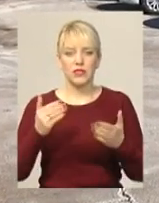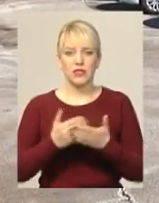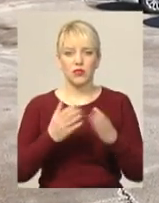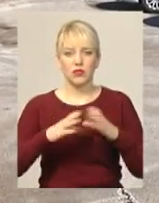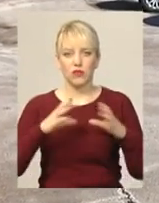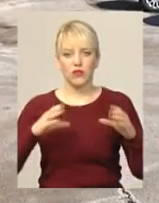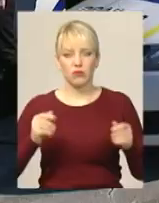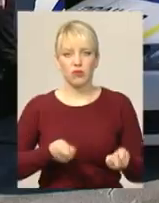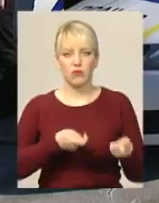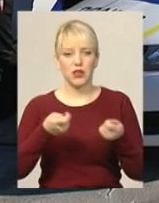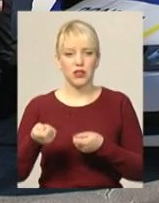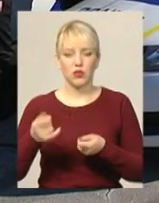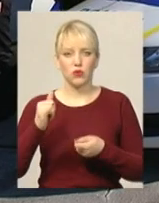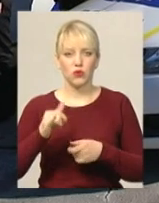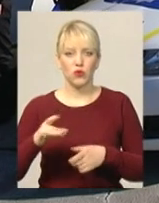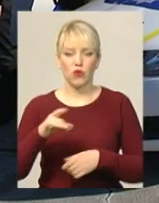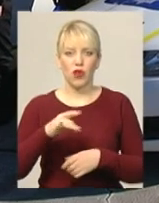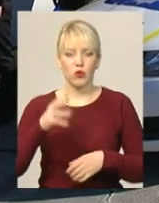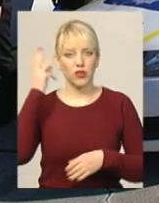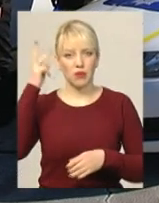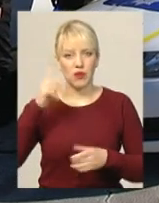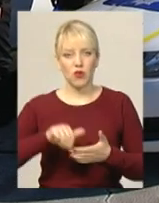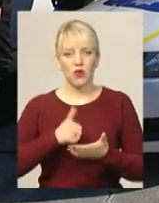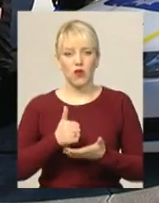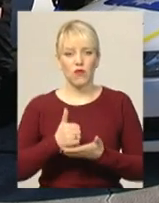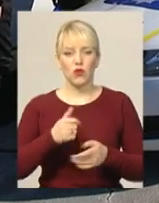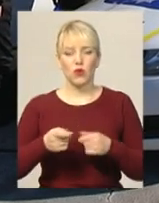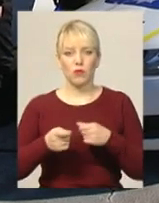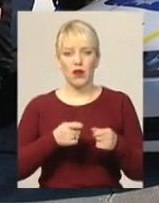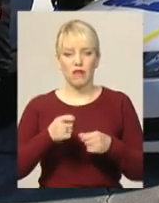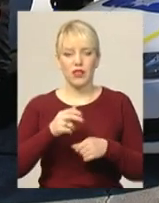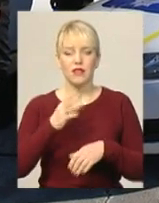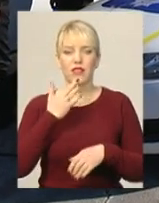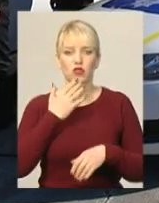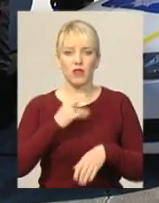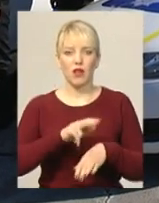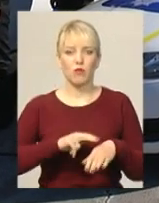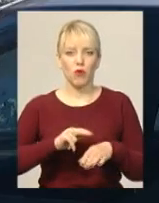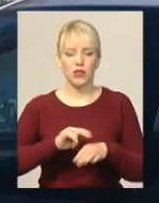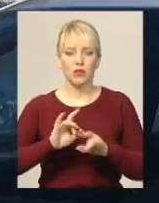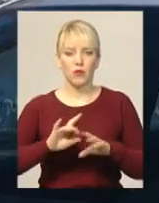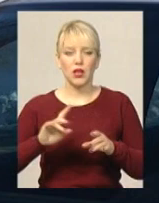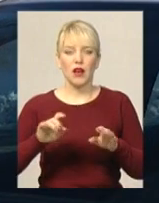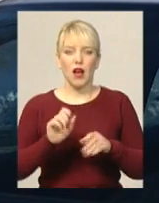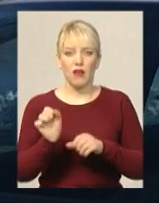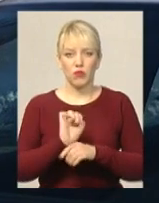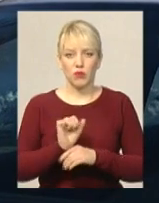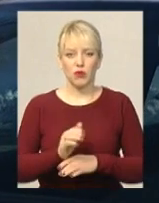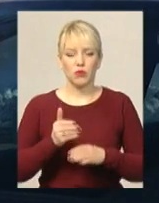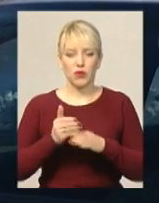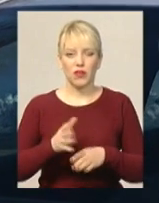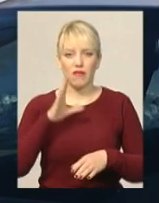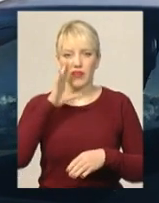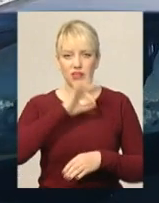«Ренодастер» передадуть у райони Хмельниччини. У Головному управлінні Нацполіції області пояснили. Автомобілі сприятимуть ефективнішій роботі